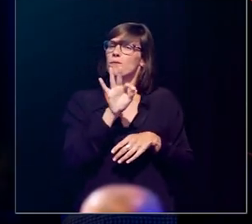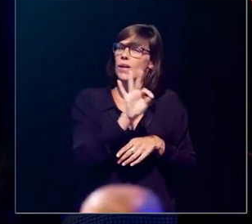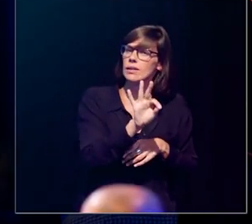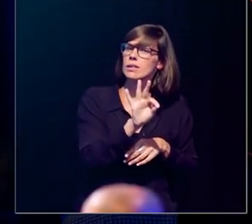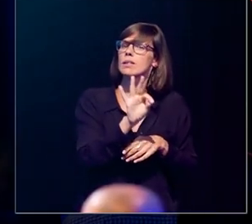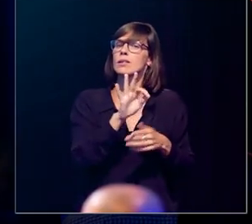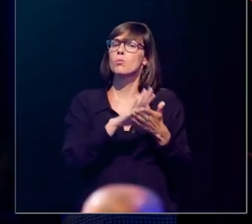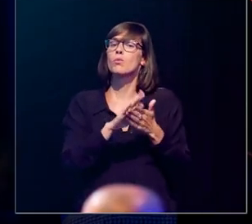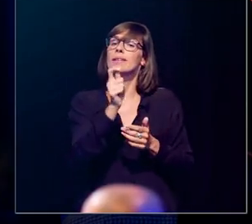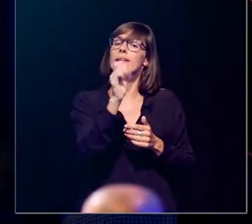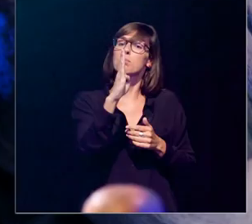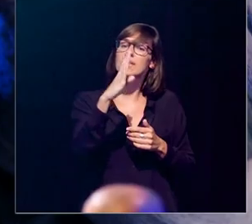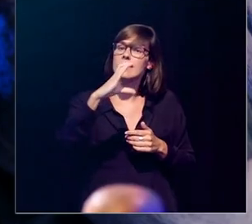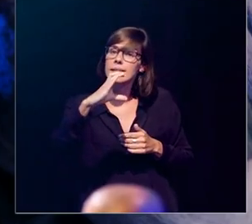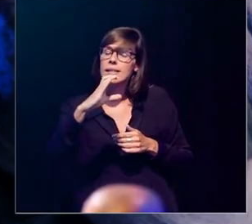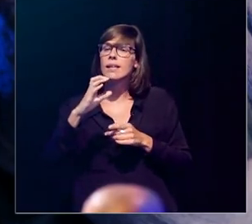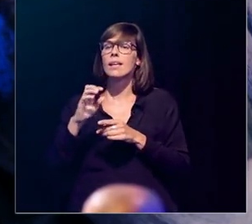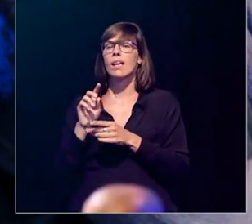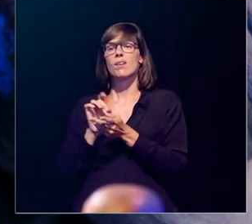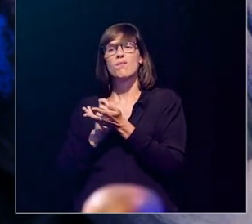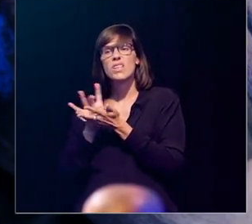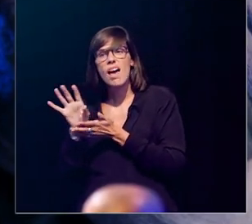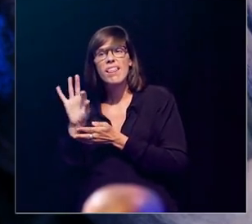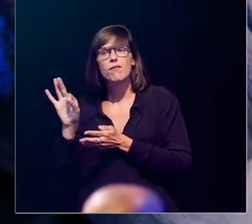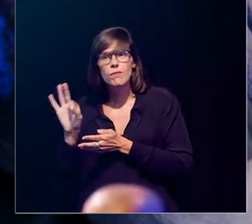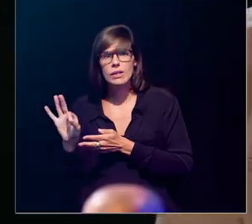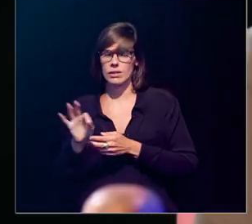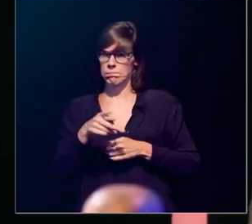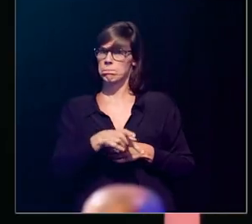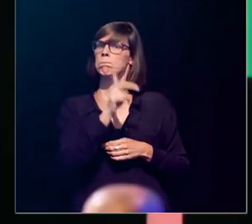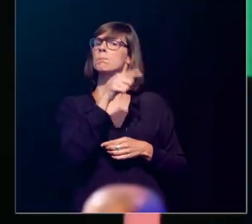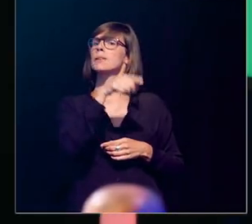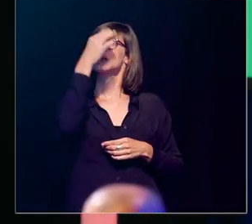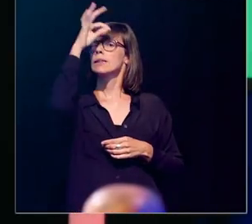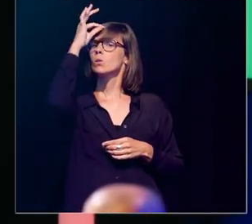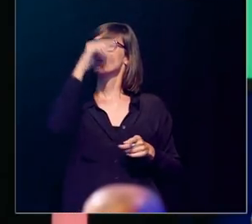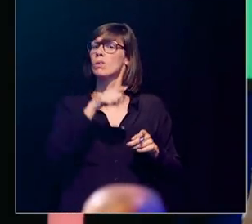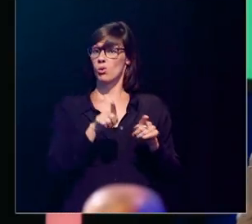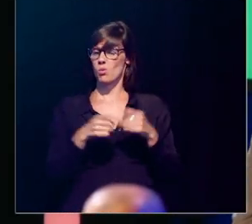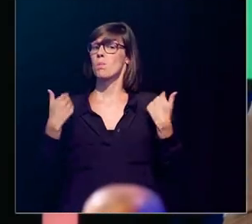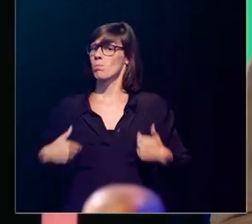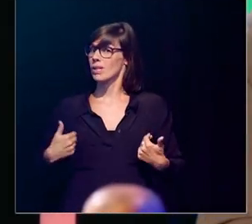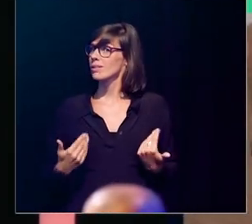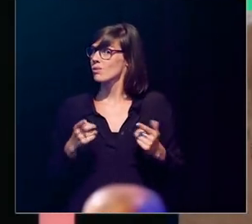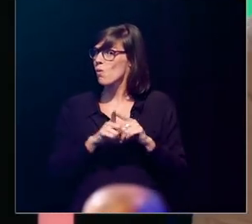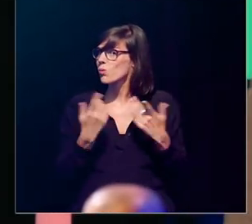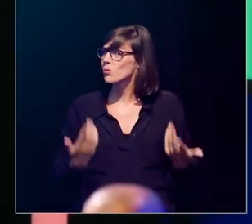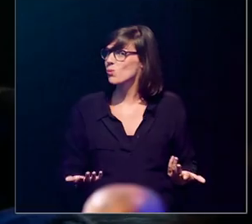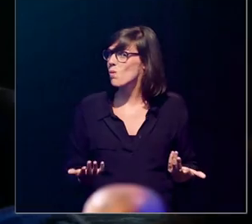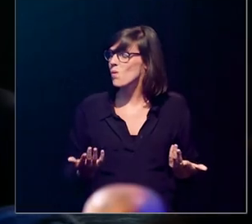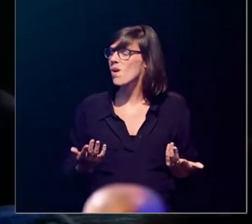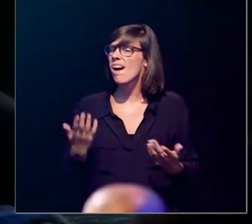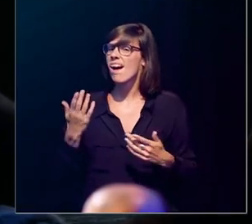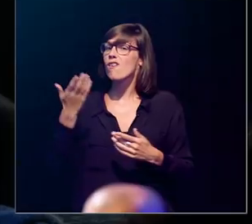allerlei infecties, zoals tuberculose, zoals virale infecties. En eigenlijk weten we dat ook bij mensen. En eigenlijk